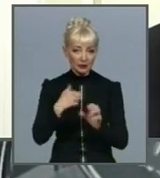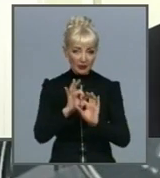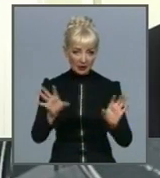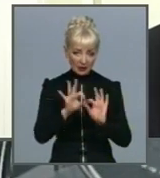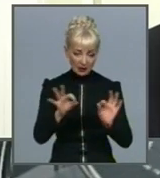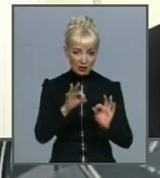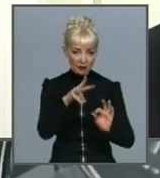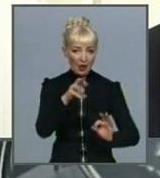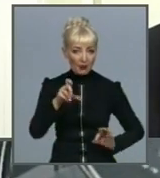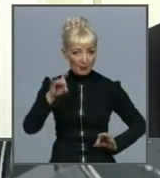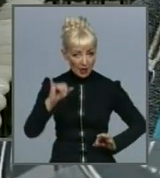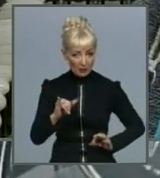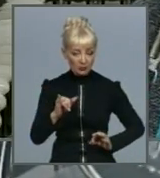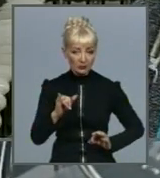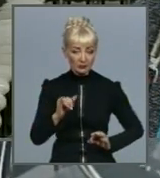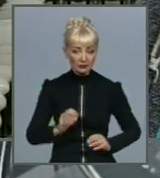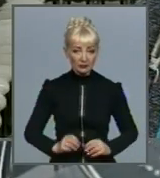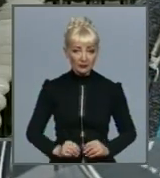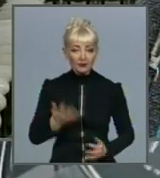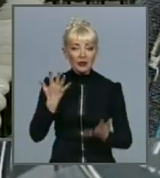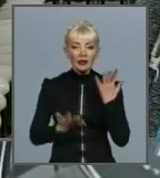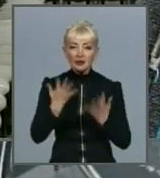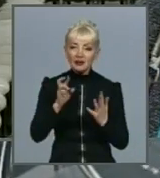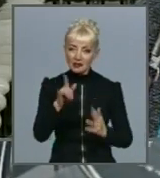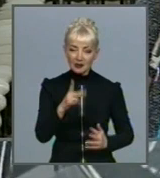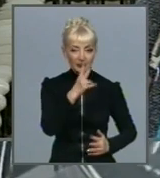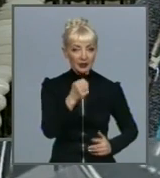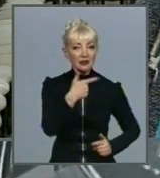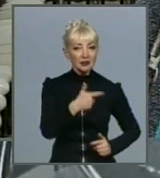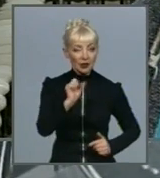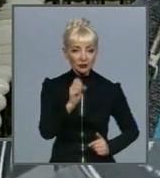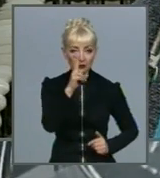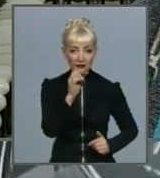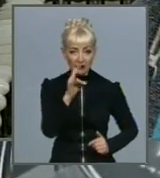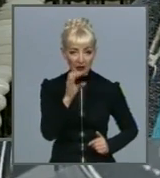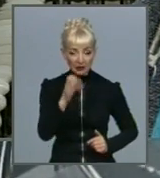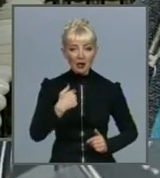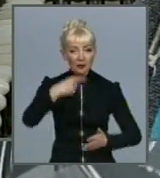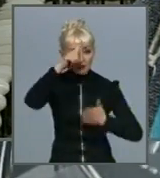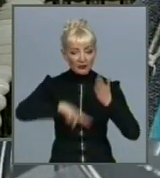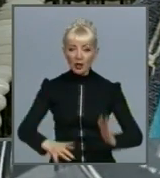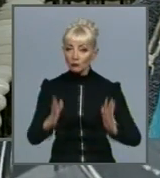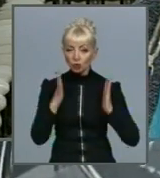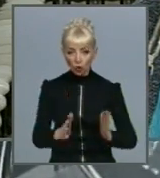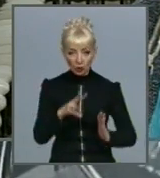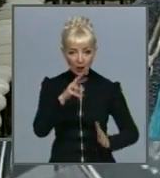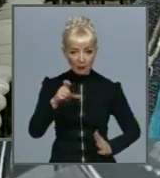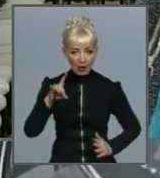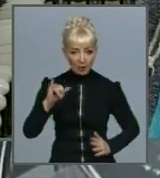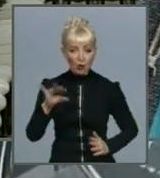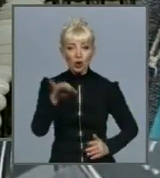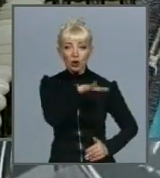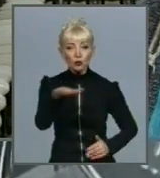совіщанні. Якщо б не Геннадій Адольфович, ми довіряємо тільки йому. І рівень довіря залишився